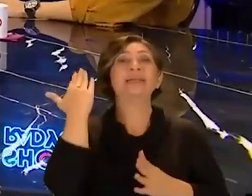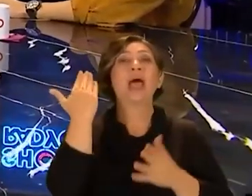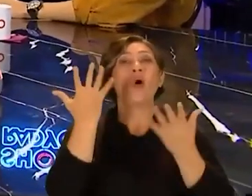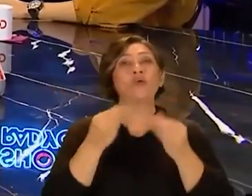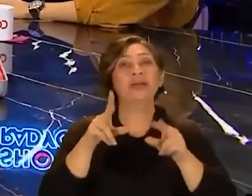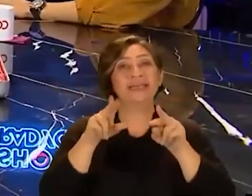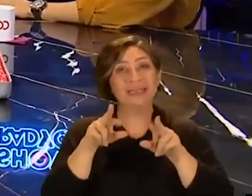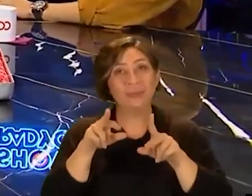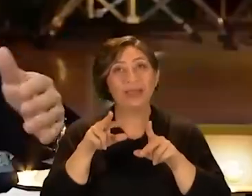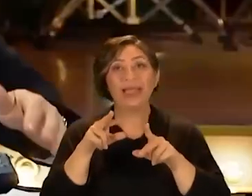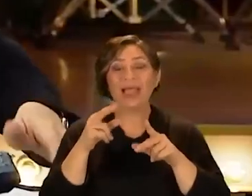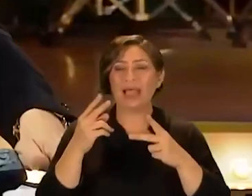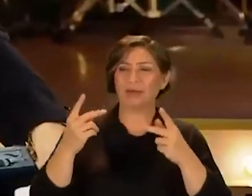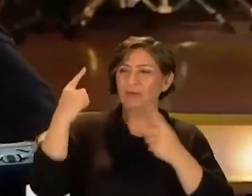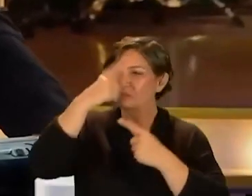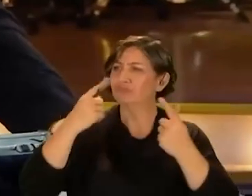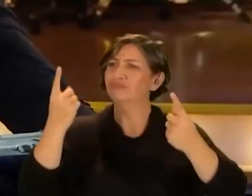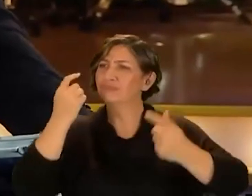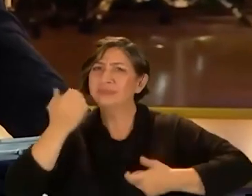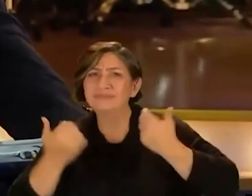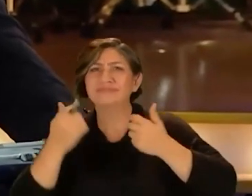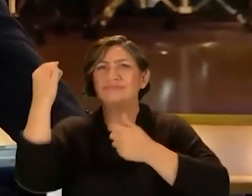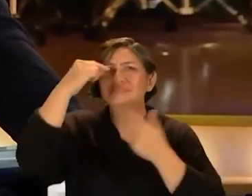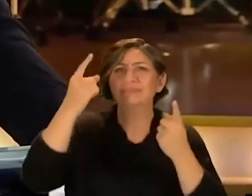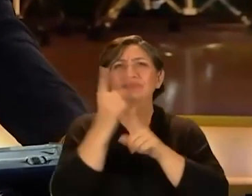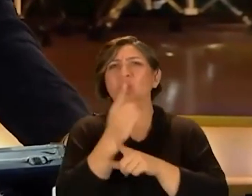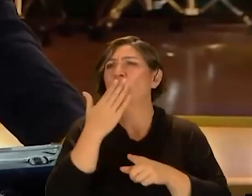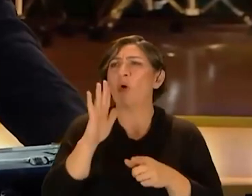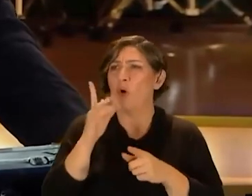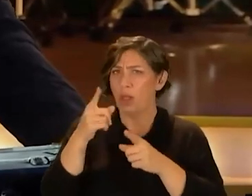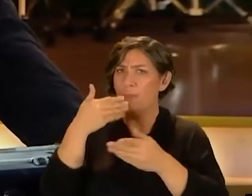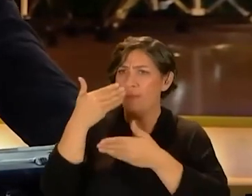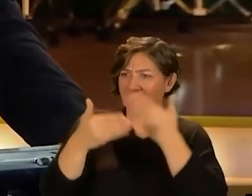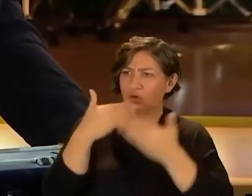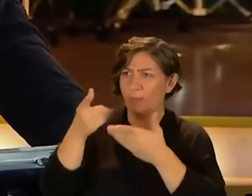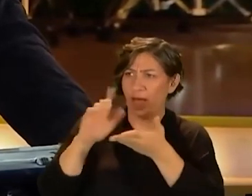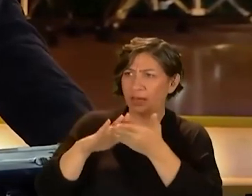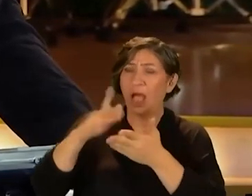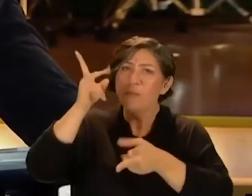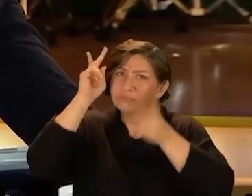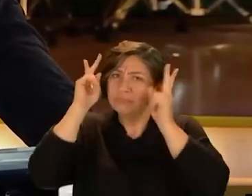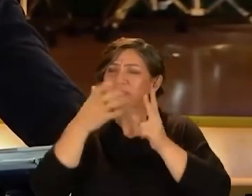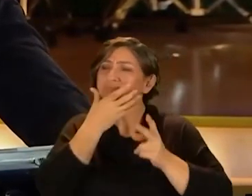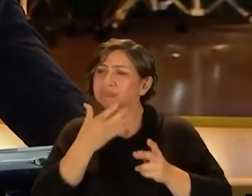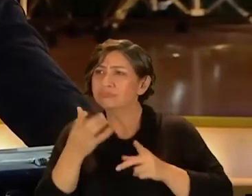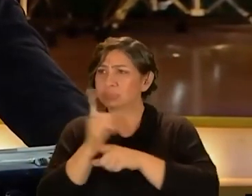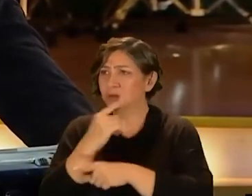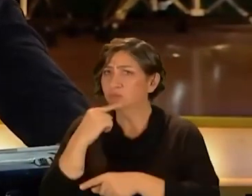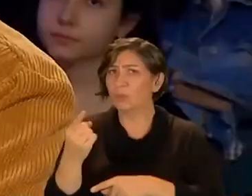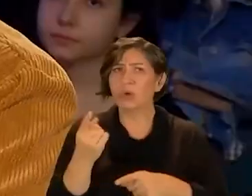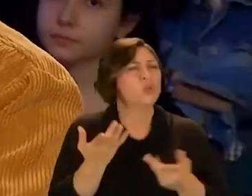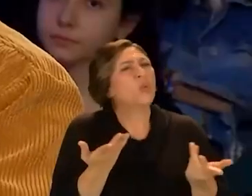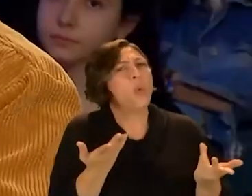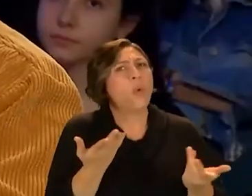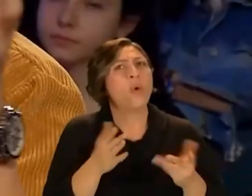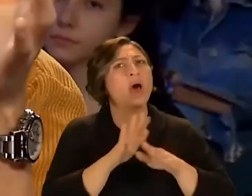eskiden olduğu gibi şeyler de yok İmaj filan gibi şeyler de yok aslında Öyle bahsediyorlar mı arkadaşlar filan saçını şöyle yap sakalını böyle yap